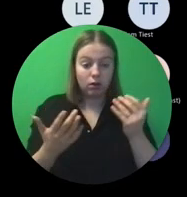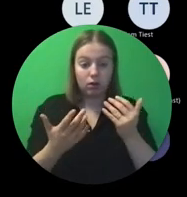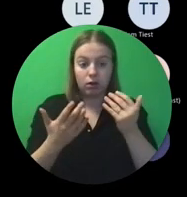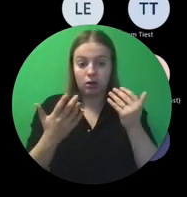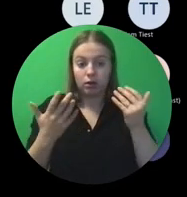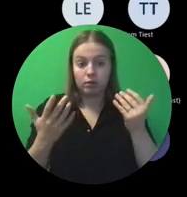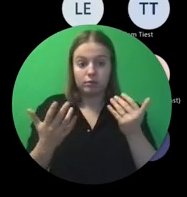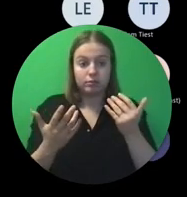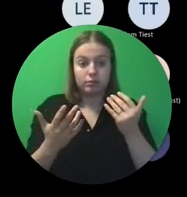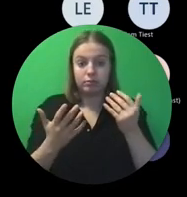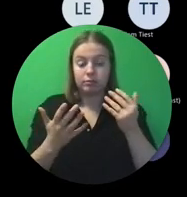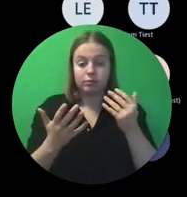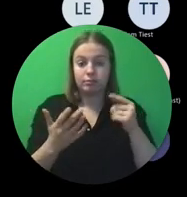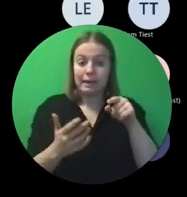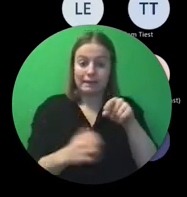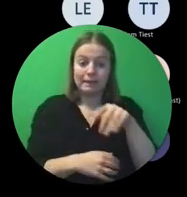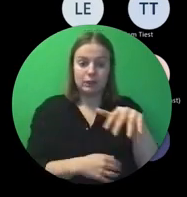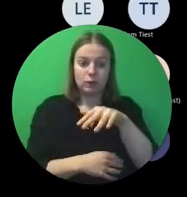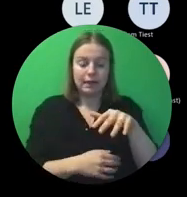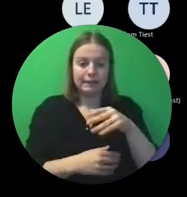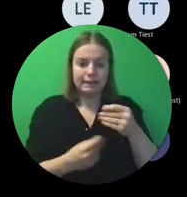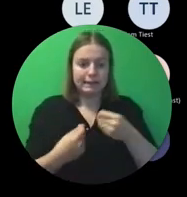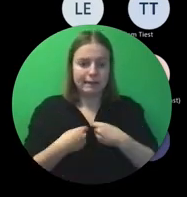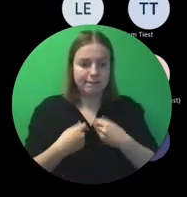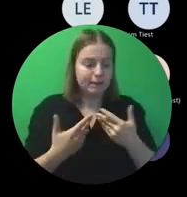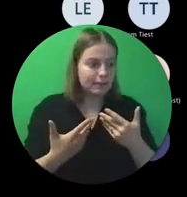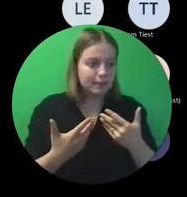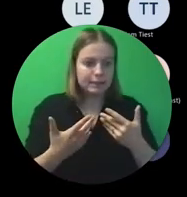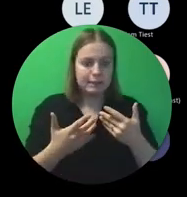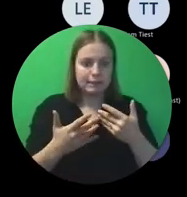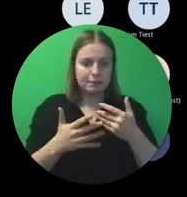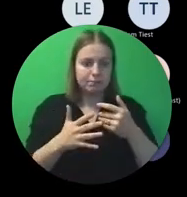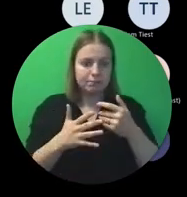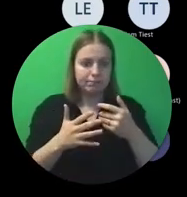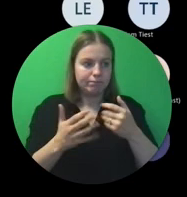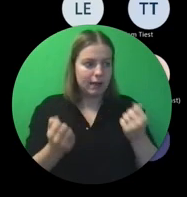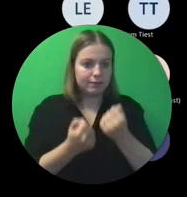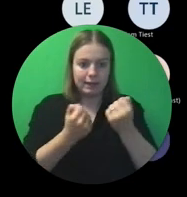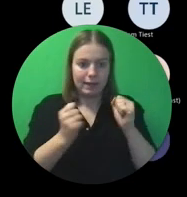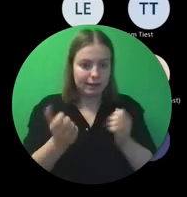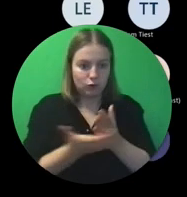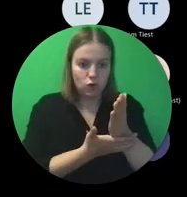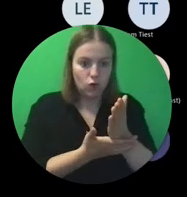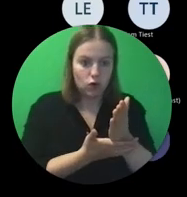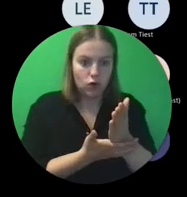die eigenlijk verhinderen dat het project toekoe kan doorgaan zoals gepland.